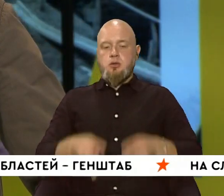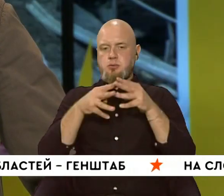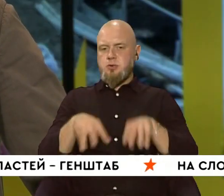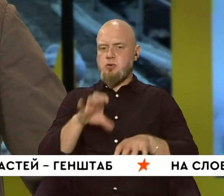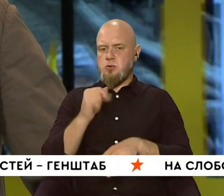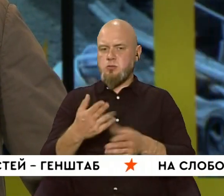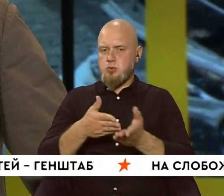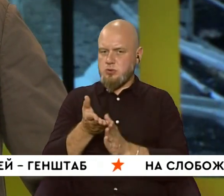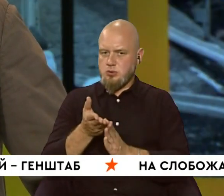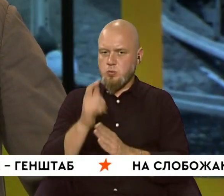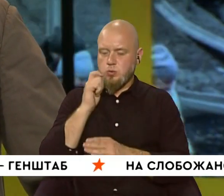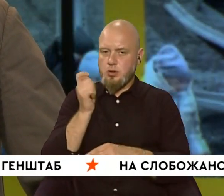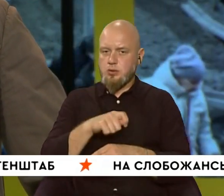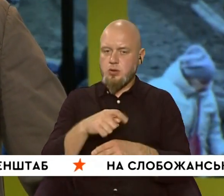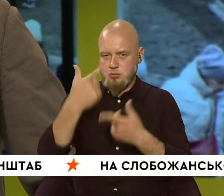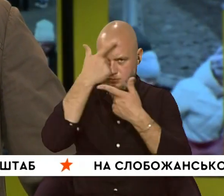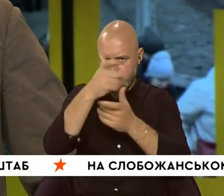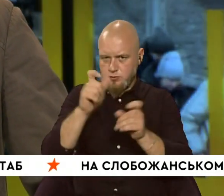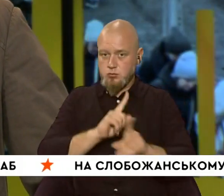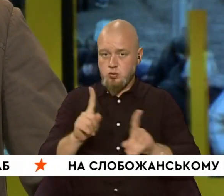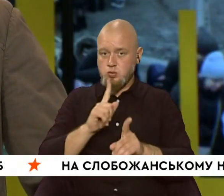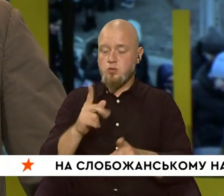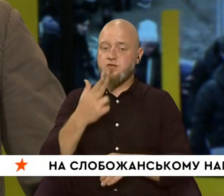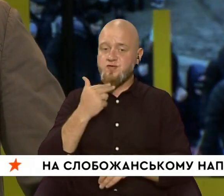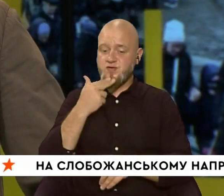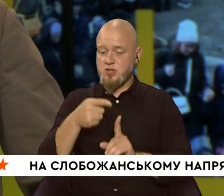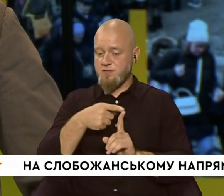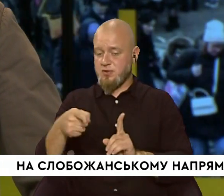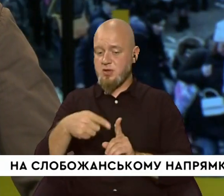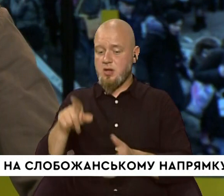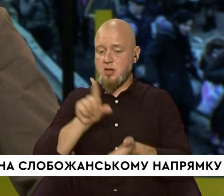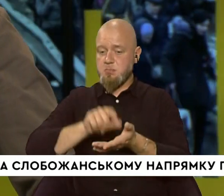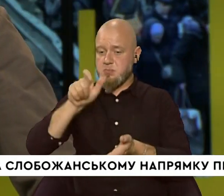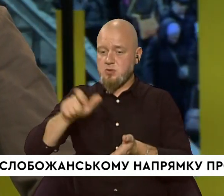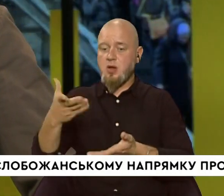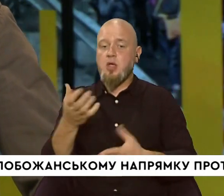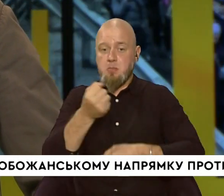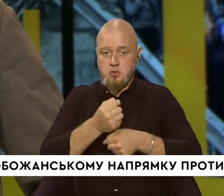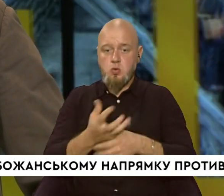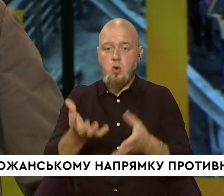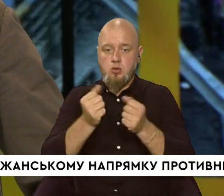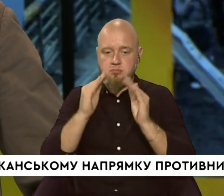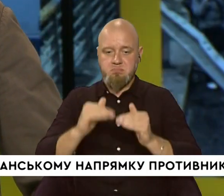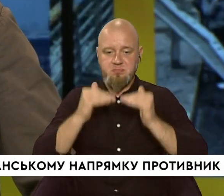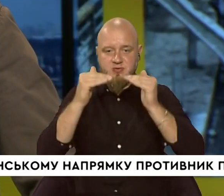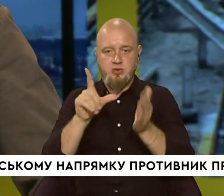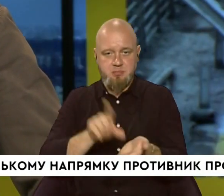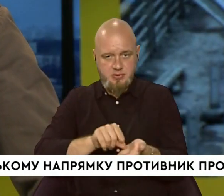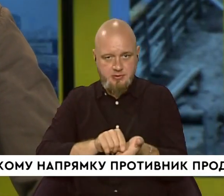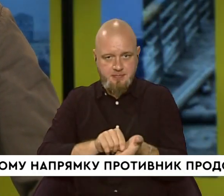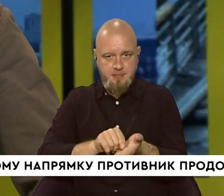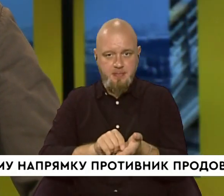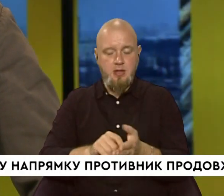Терство соціальної політики України повідомило, що у червні пенсіонери, які працюють, отримують підвищені пенсії.